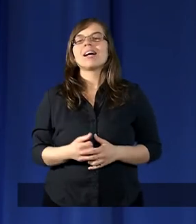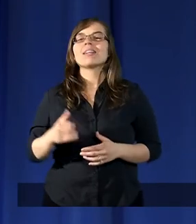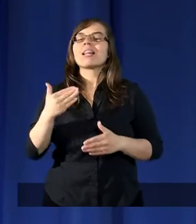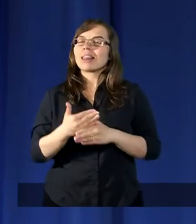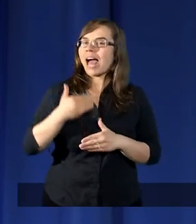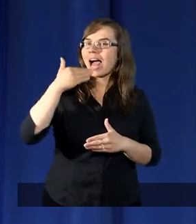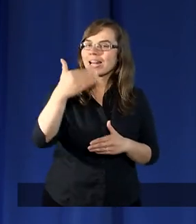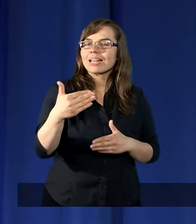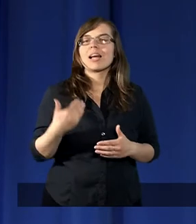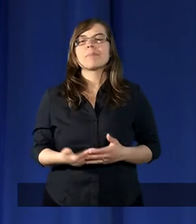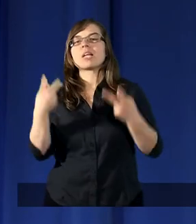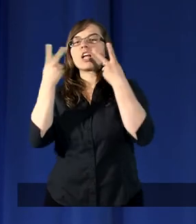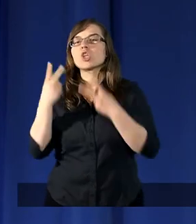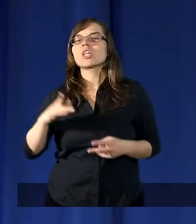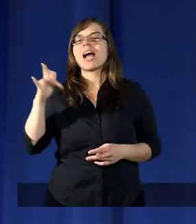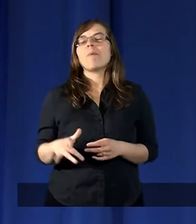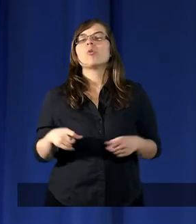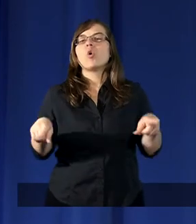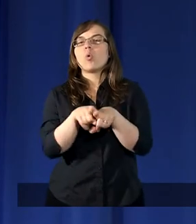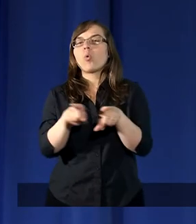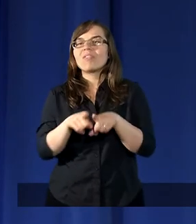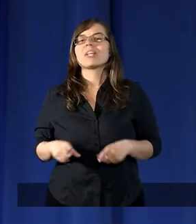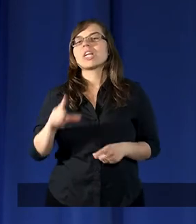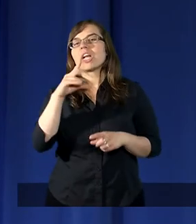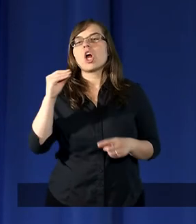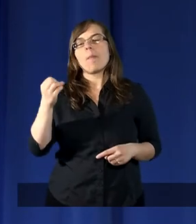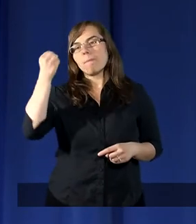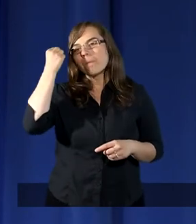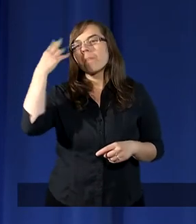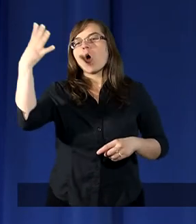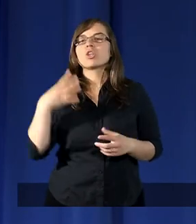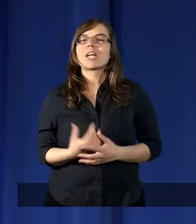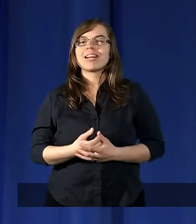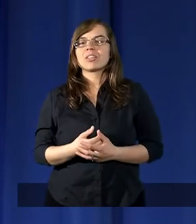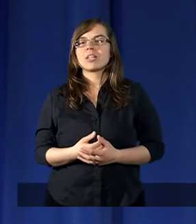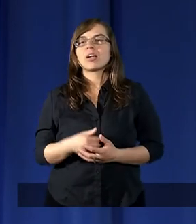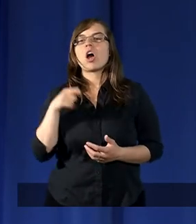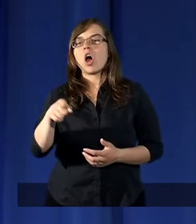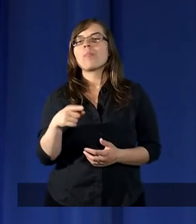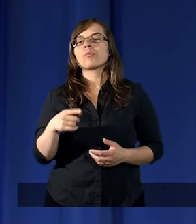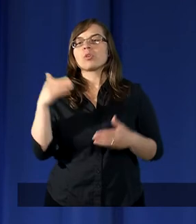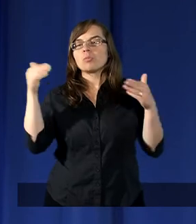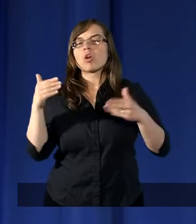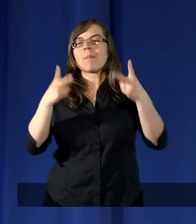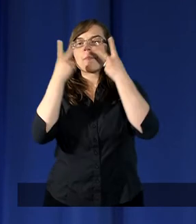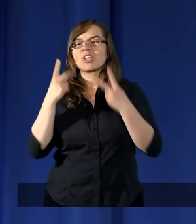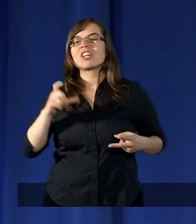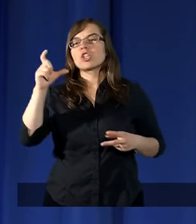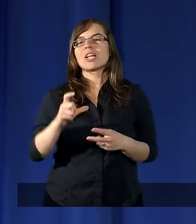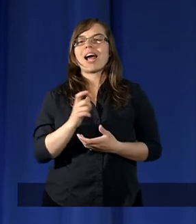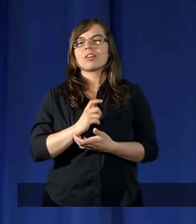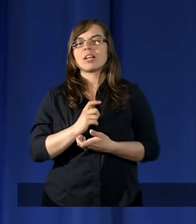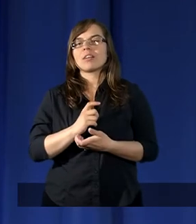Następnie czytamy również, że Mojżesz o tym możemy przeczytać